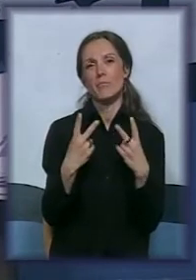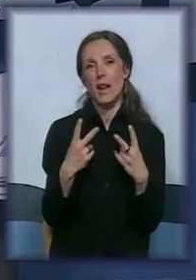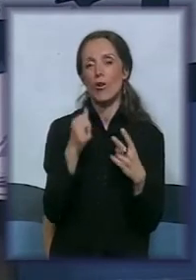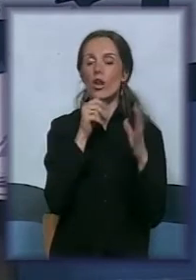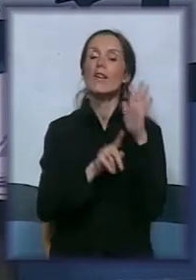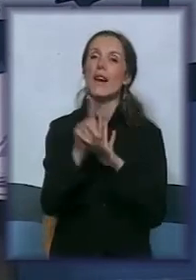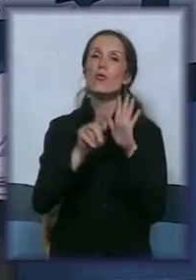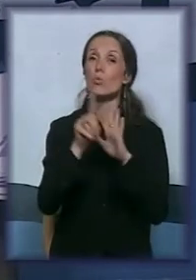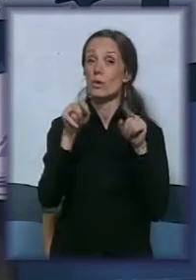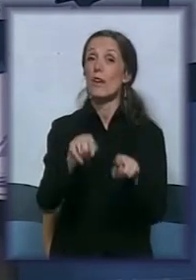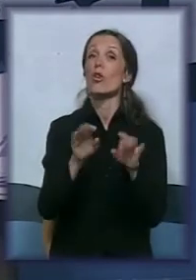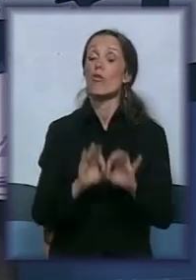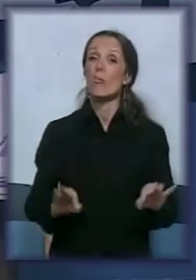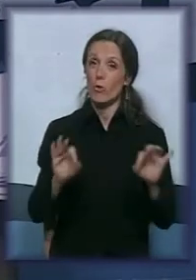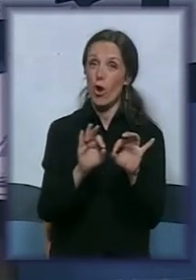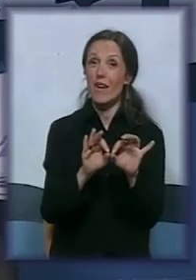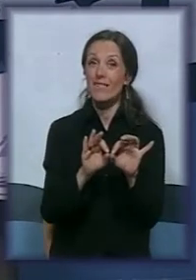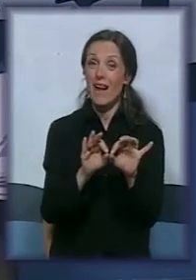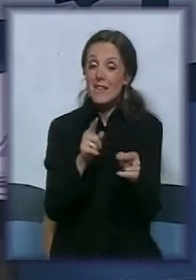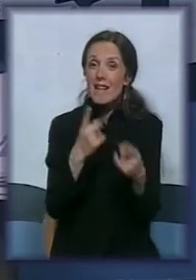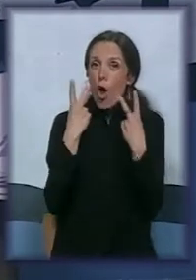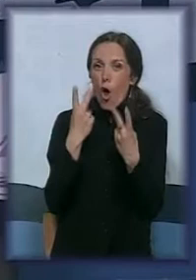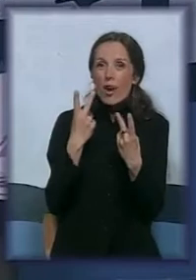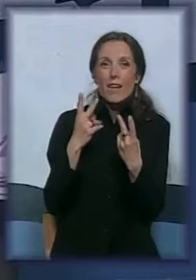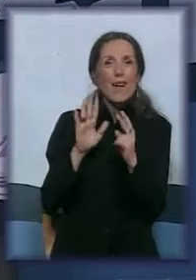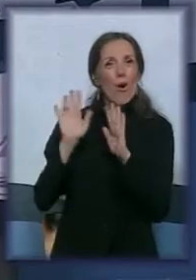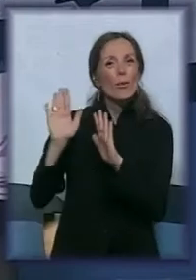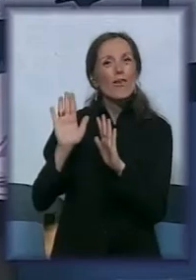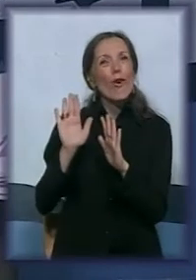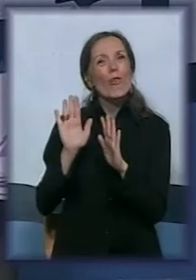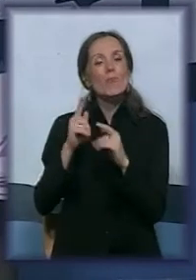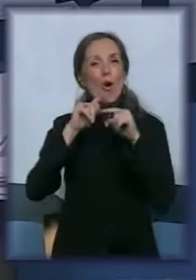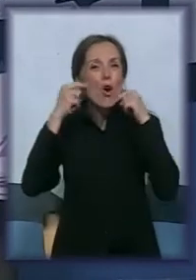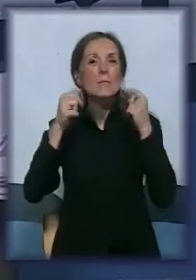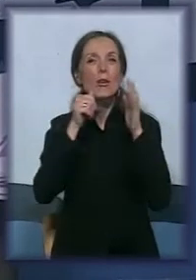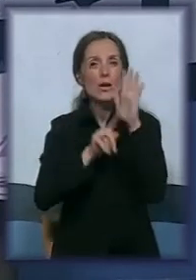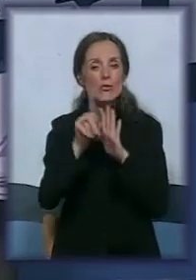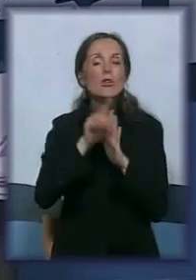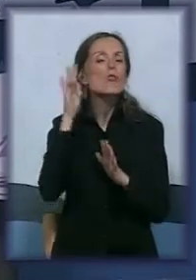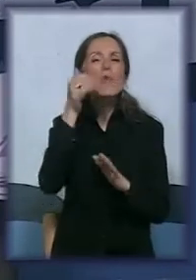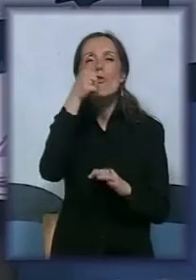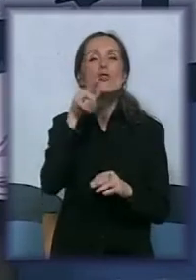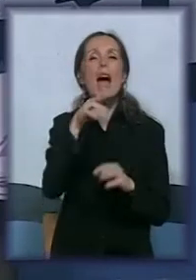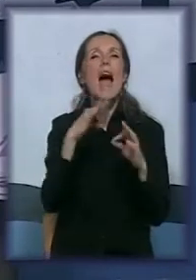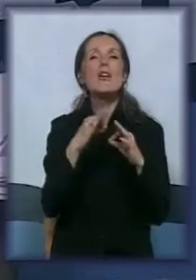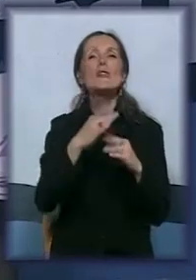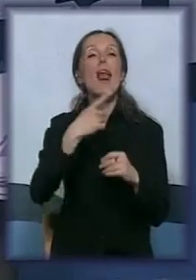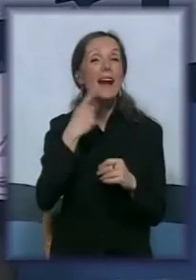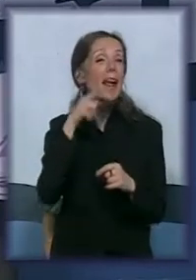rezultat ovog projekta se upravo ogleda u tom njihovom osmehu i rezultatu. Da čujemo šta je Anđela rekla, a vi ne znate.